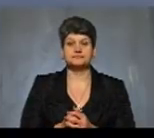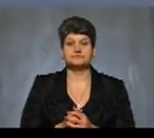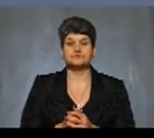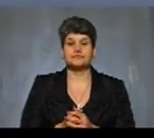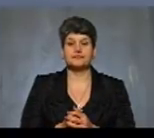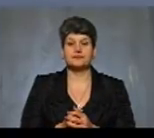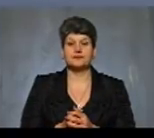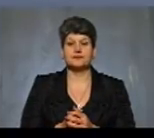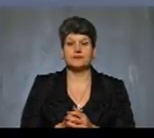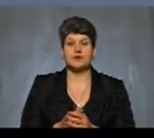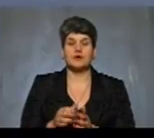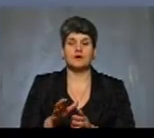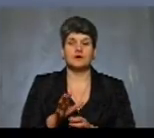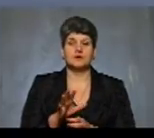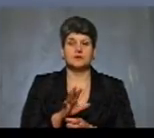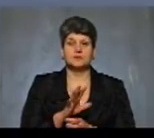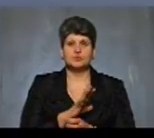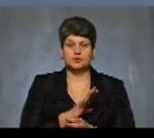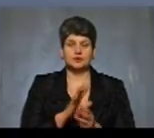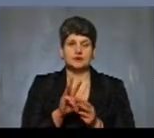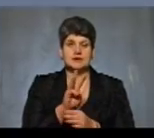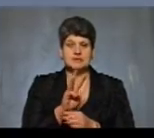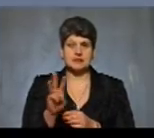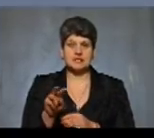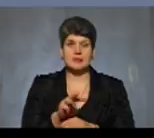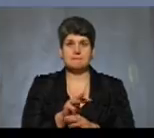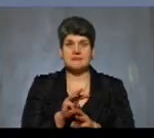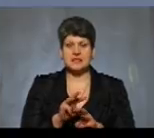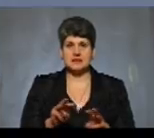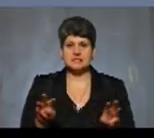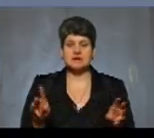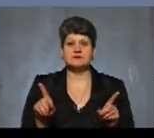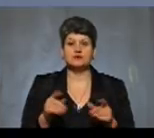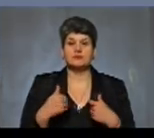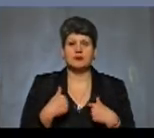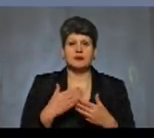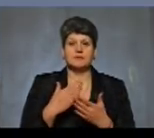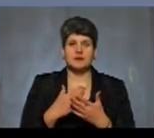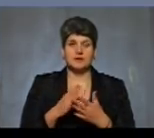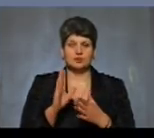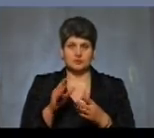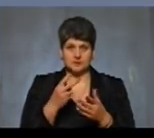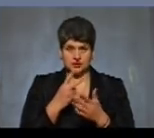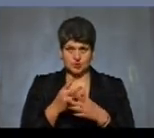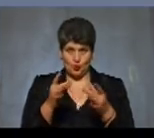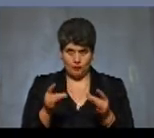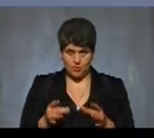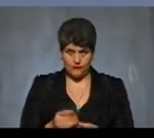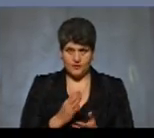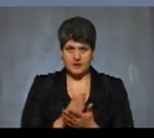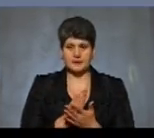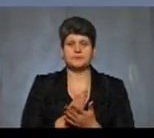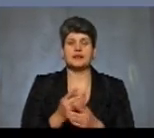йшлося на сайті міністерства, що ми, так, має бути запакована ця